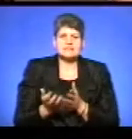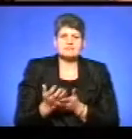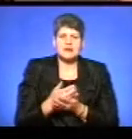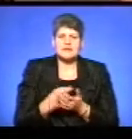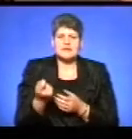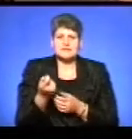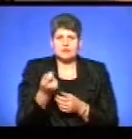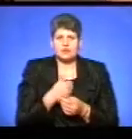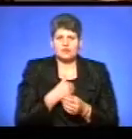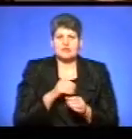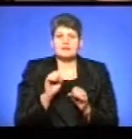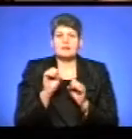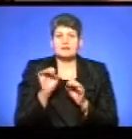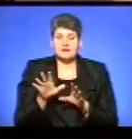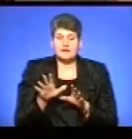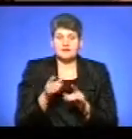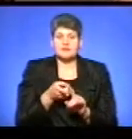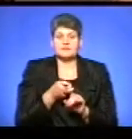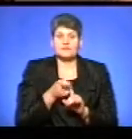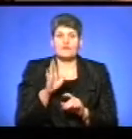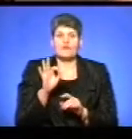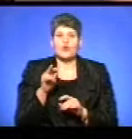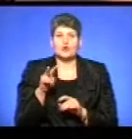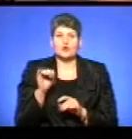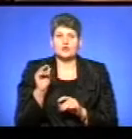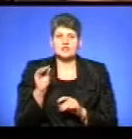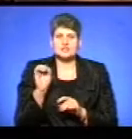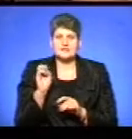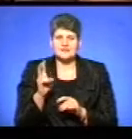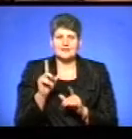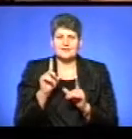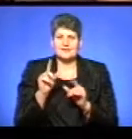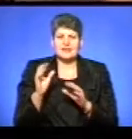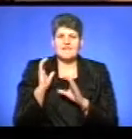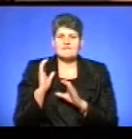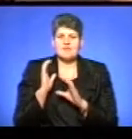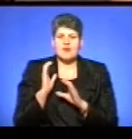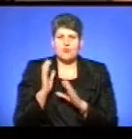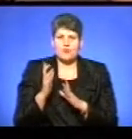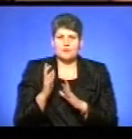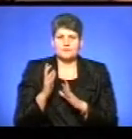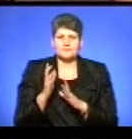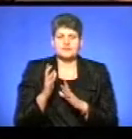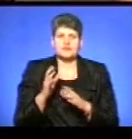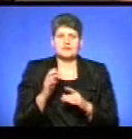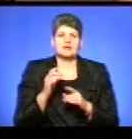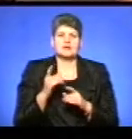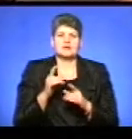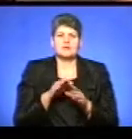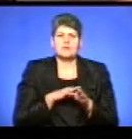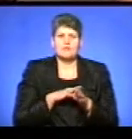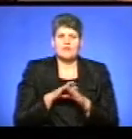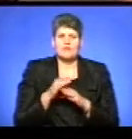і хотіли передати, але через Волочиськ і по Волочиськ їздили, їхали вагони під цирповим молотом, нагружені